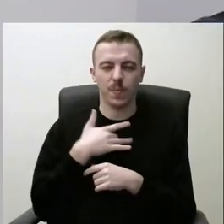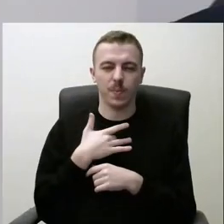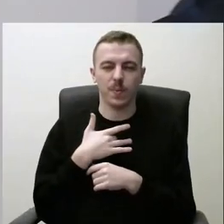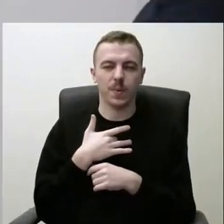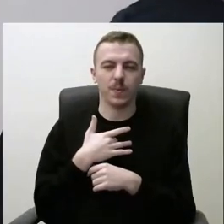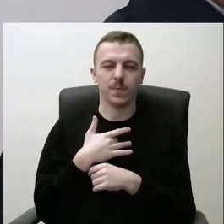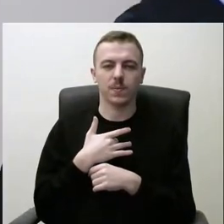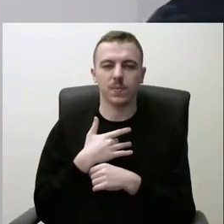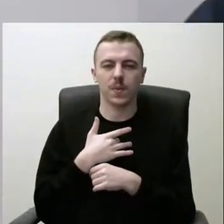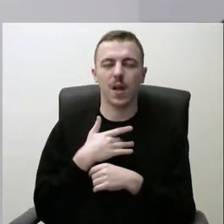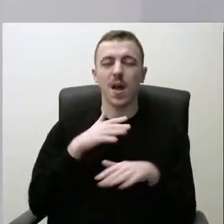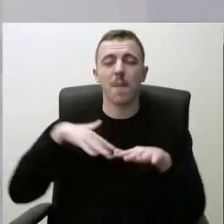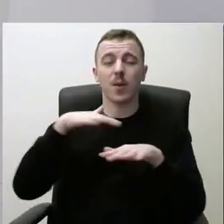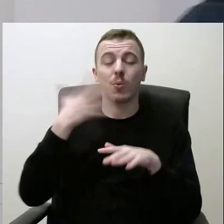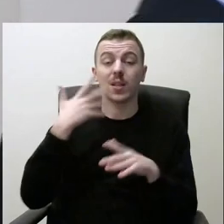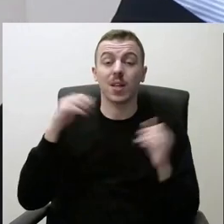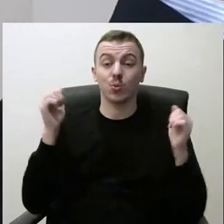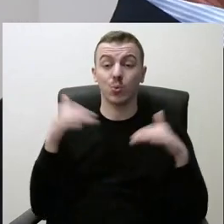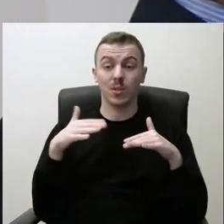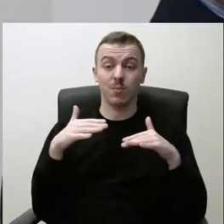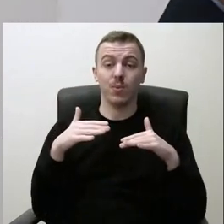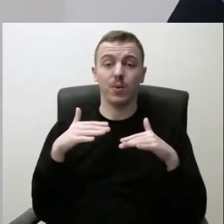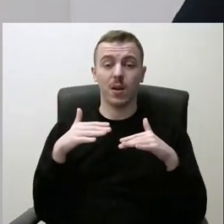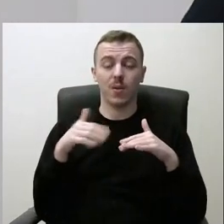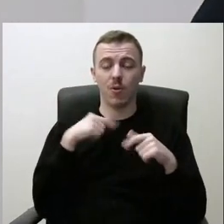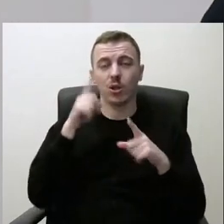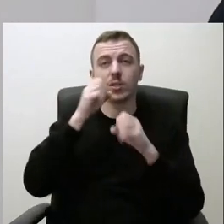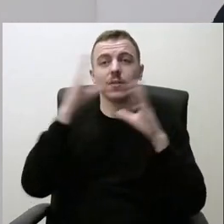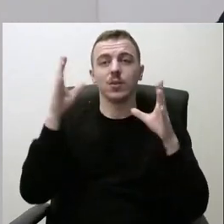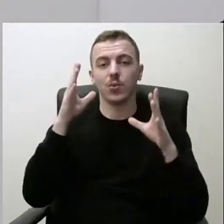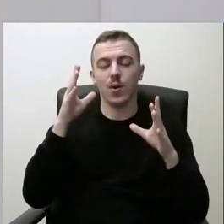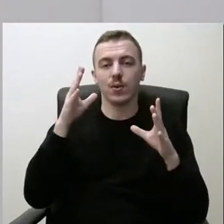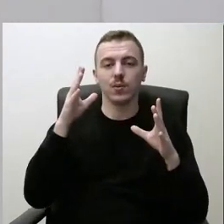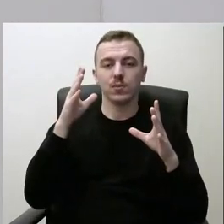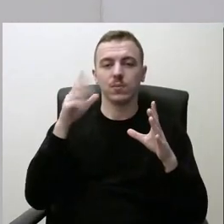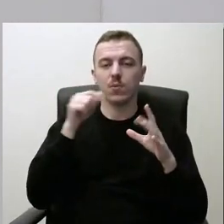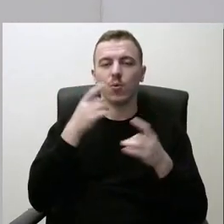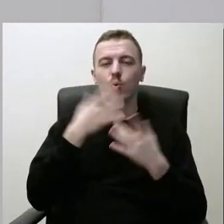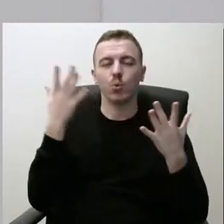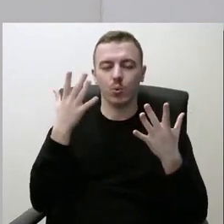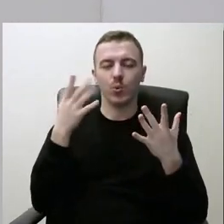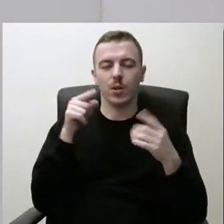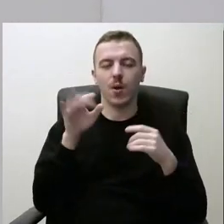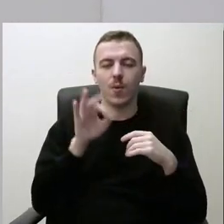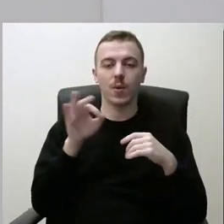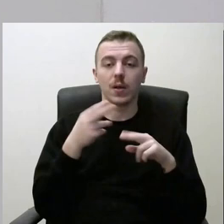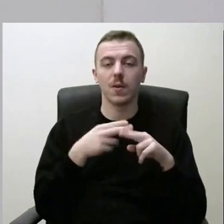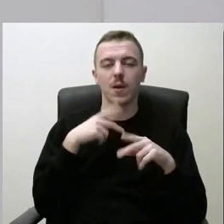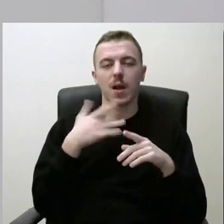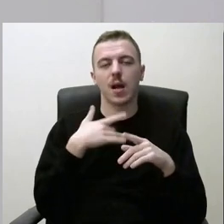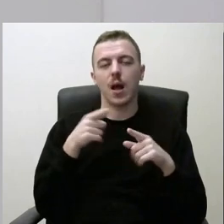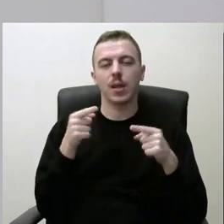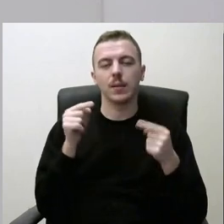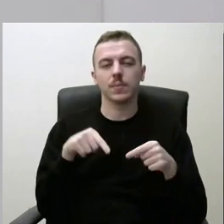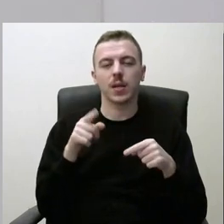bendromineskai susibūrė, tai aš įsivaizduoju šitoje vietoje, ta prasme, tie kultūriniai dalykai turėtų būti daugiau gal tokiose jos